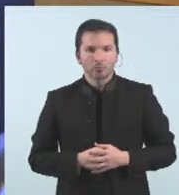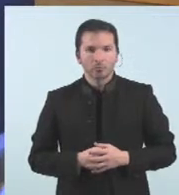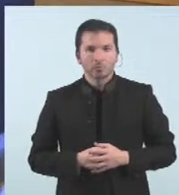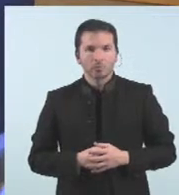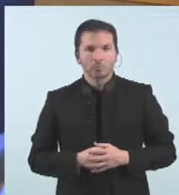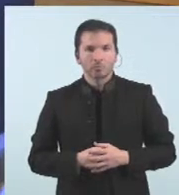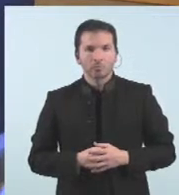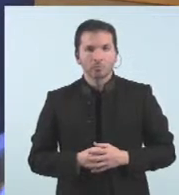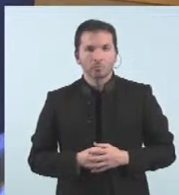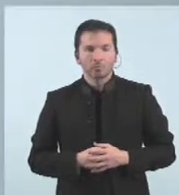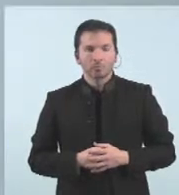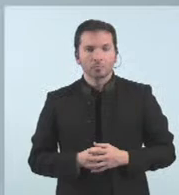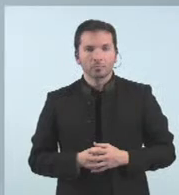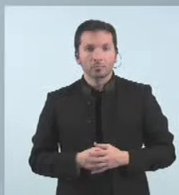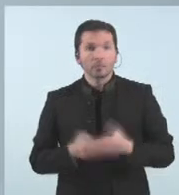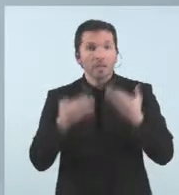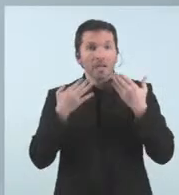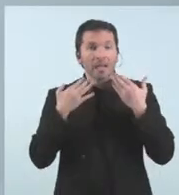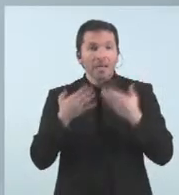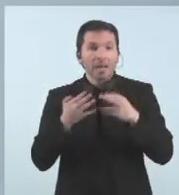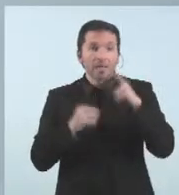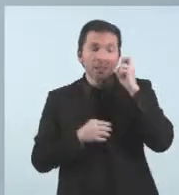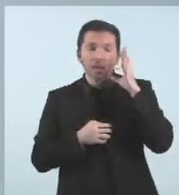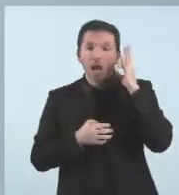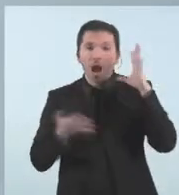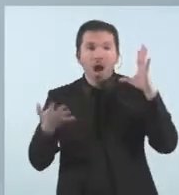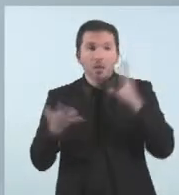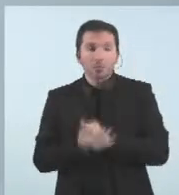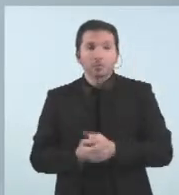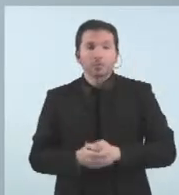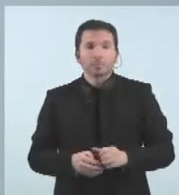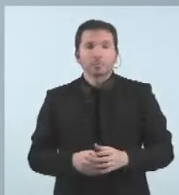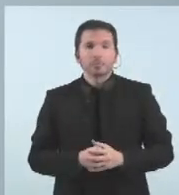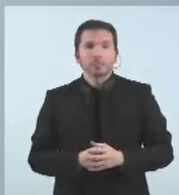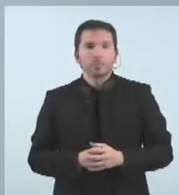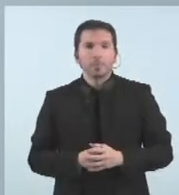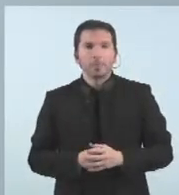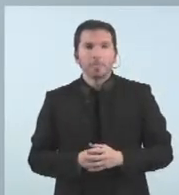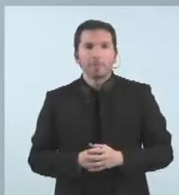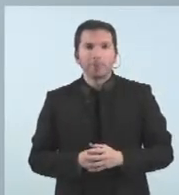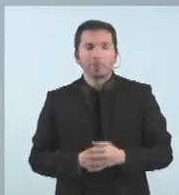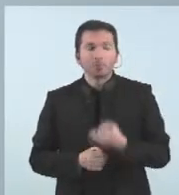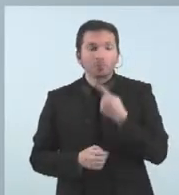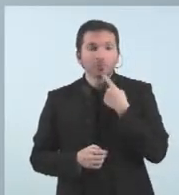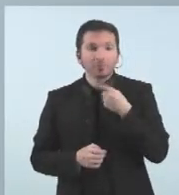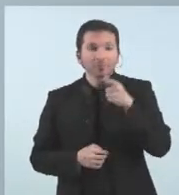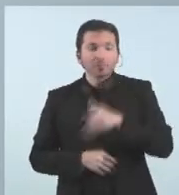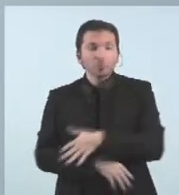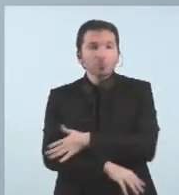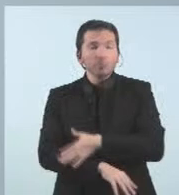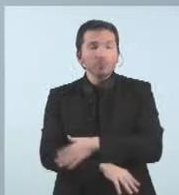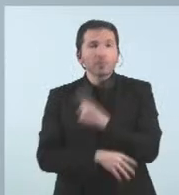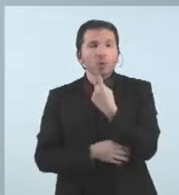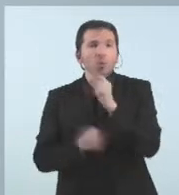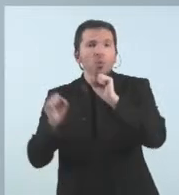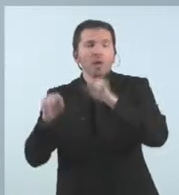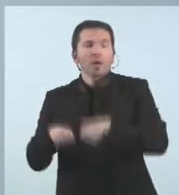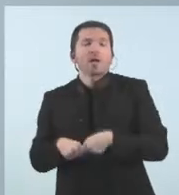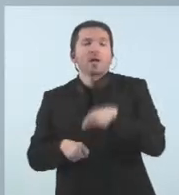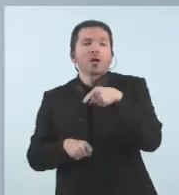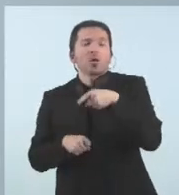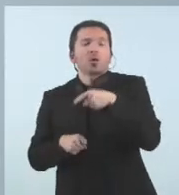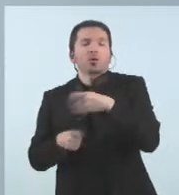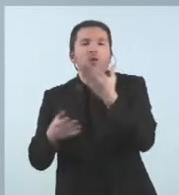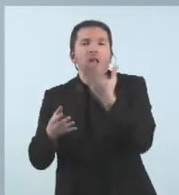Molt bé doncs gràcies a totes i a tots com bé deia el ministre un dels acords que ha centrat la cartera de cultura